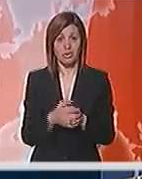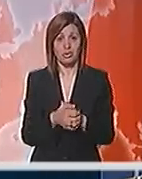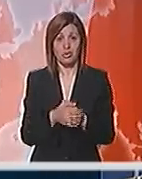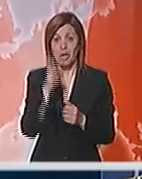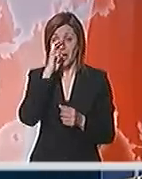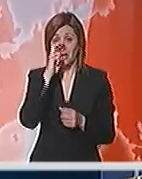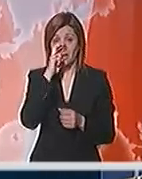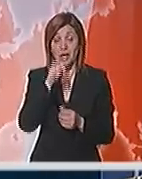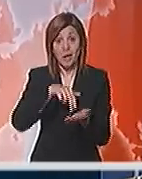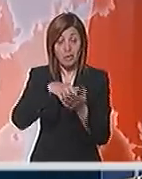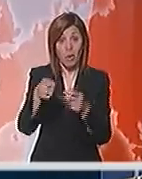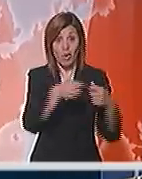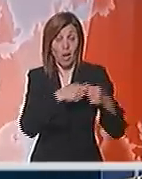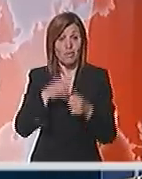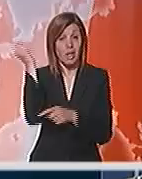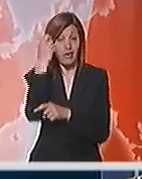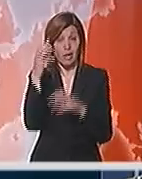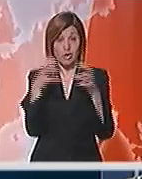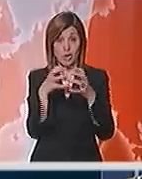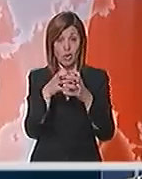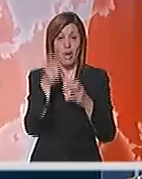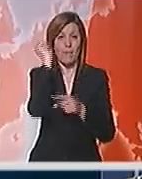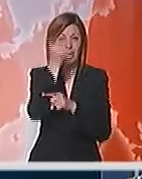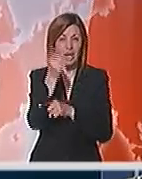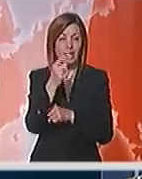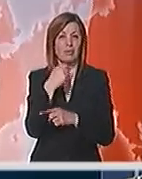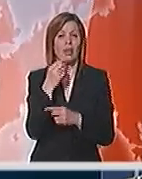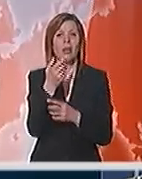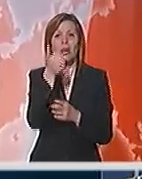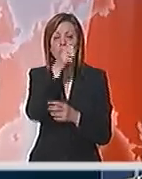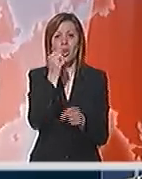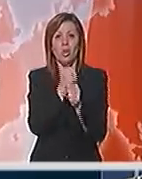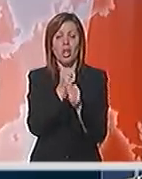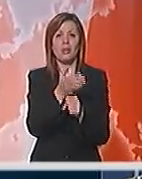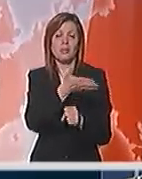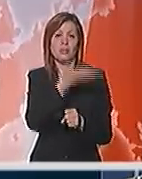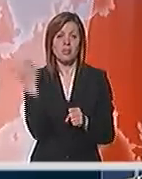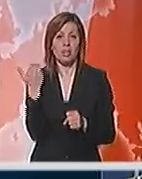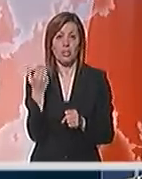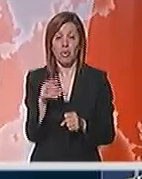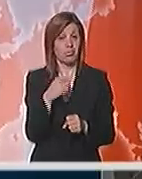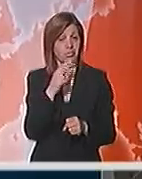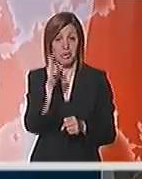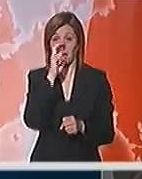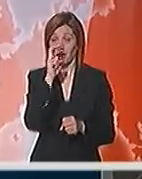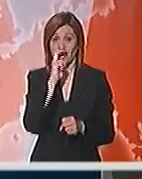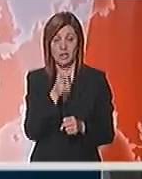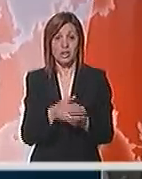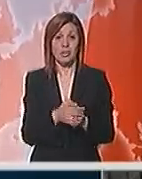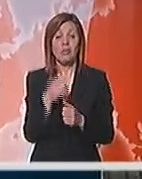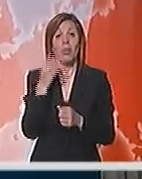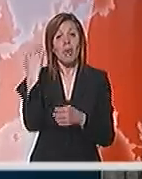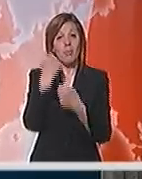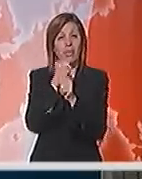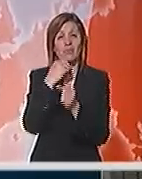Pa će zaći sada organizmano navijači i grupe da prete taj kunima što radnici nemaju, neće. I dok